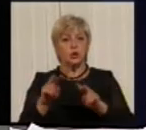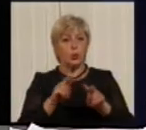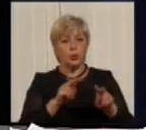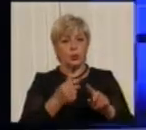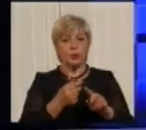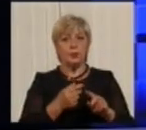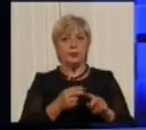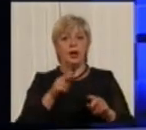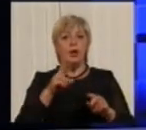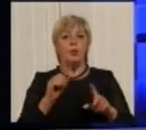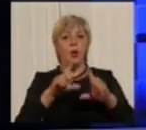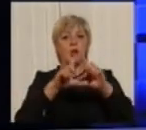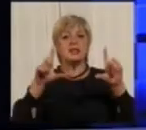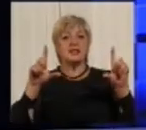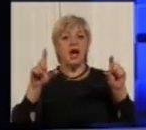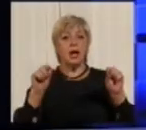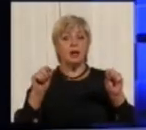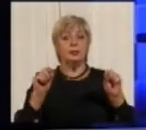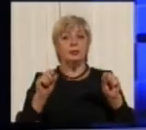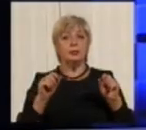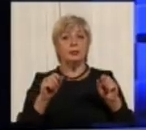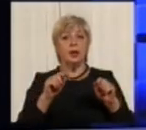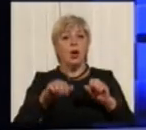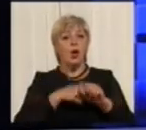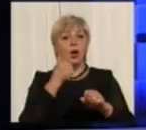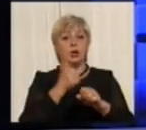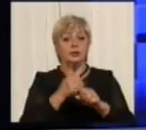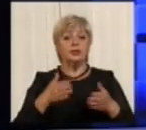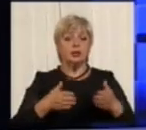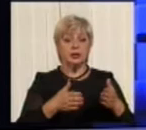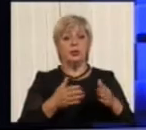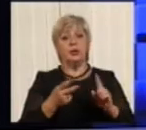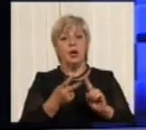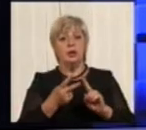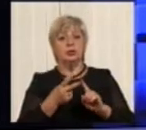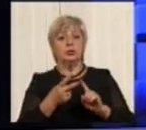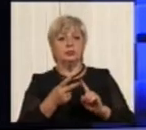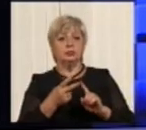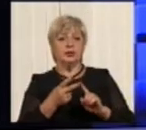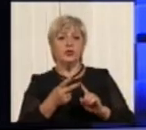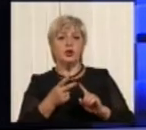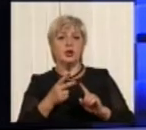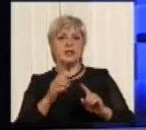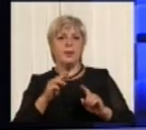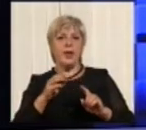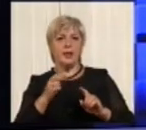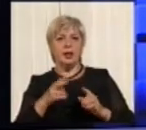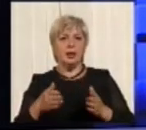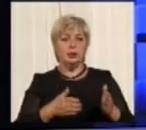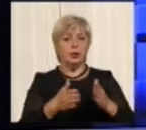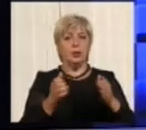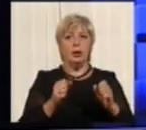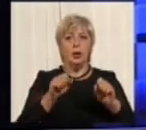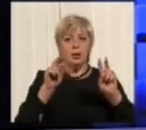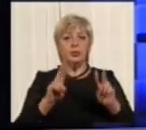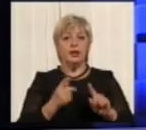Про знаки. Ви сказали про головна дорога, другорядна дорога. Хотілося б запитати про правила, які вступили